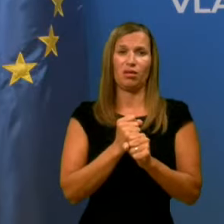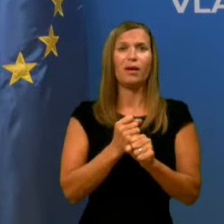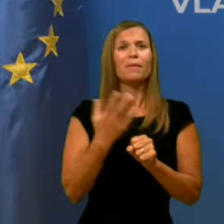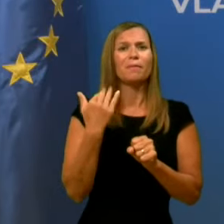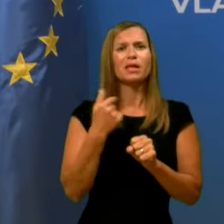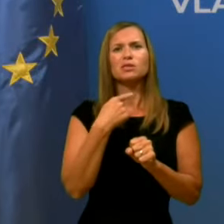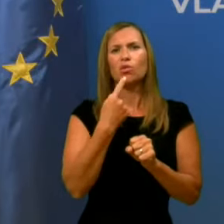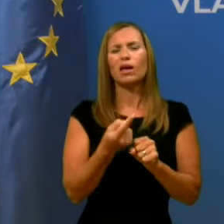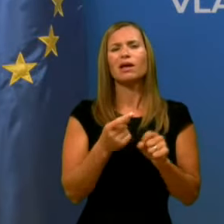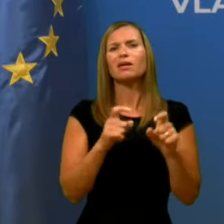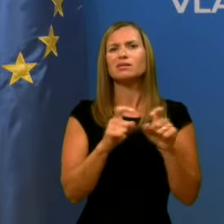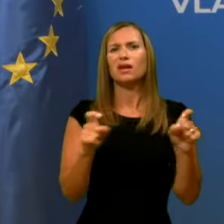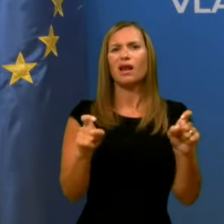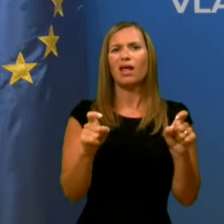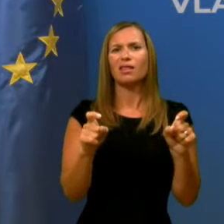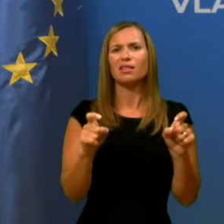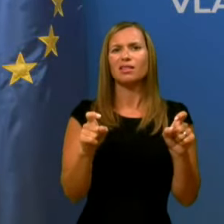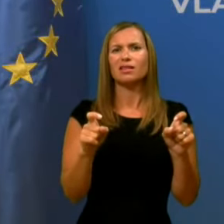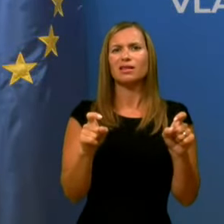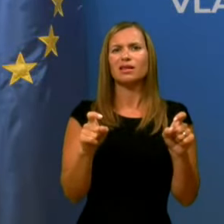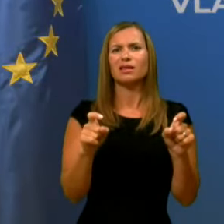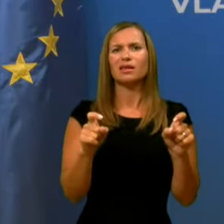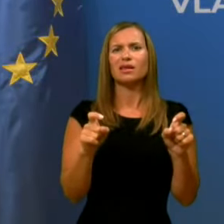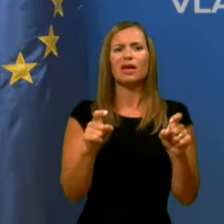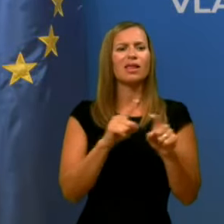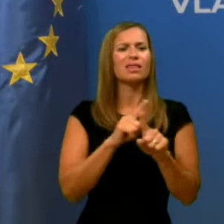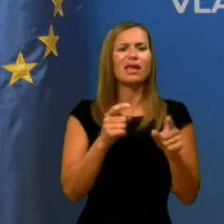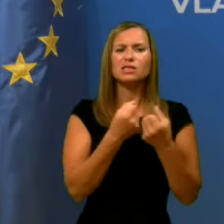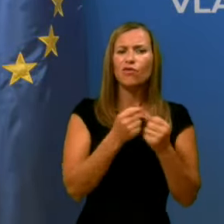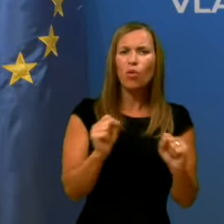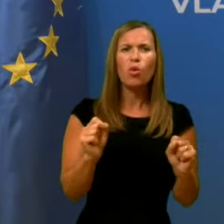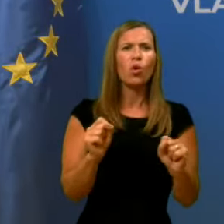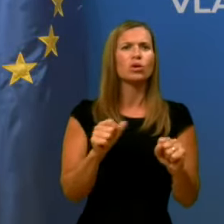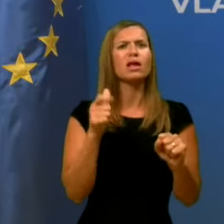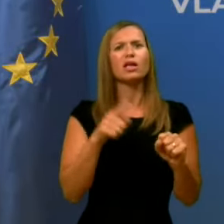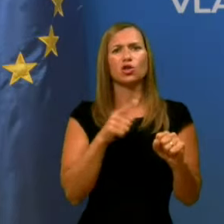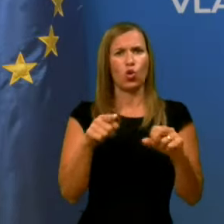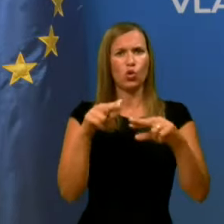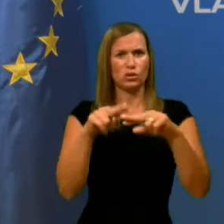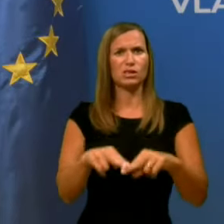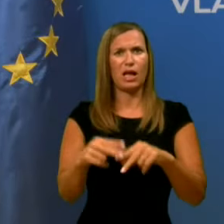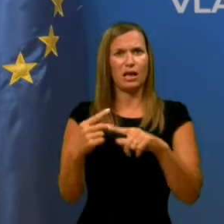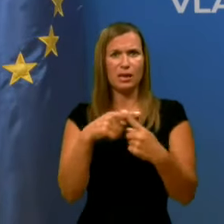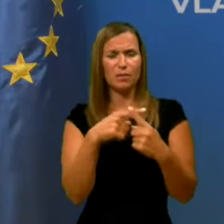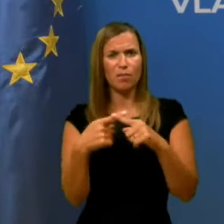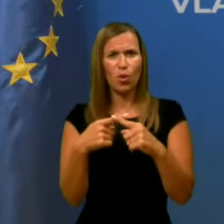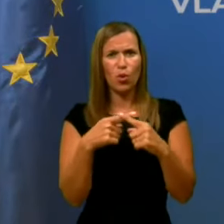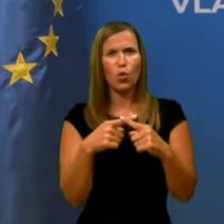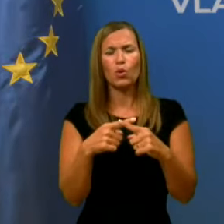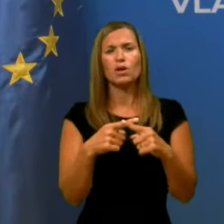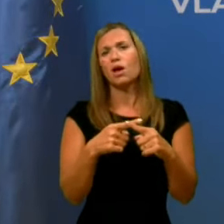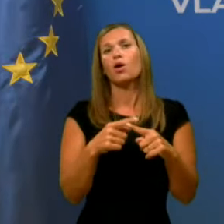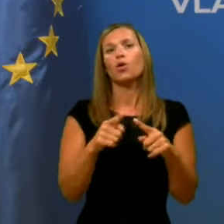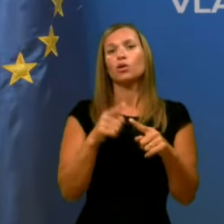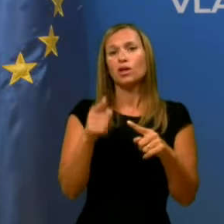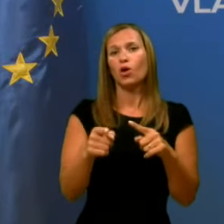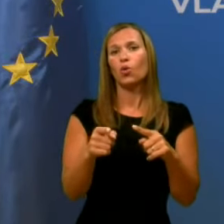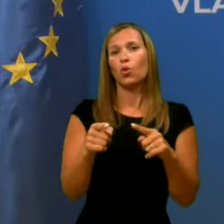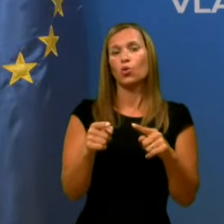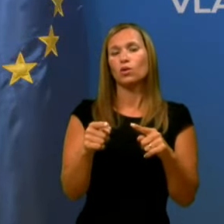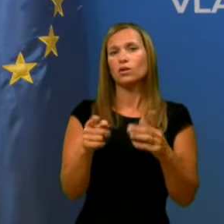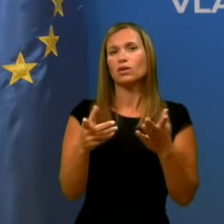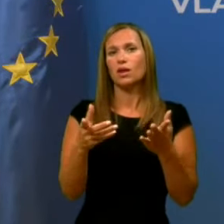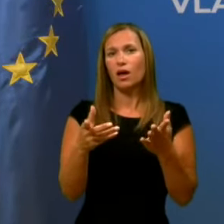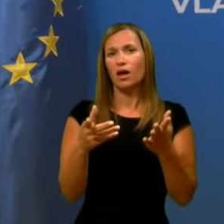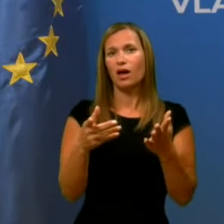na račun ne samo relativno slabih pogojev, kar pa ne pomeni sveda, da se ne da pravilnega režima obravnave